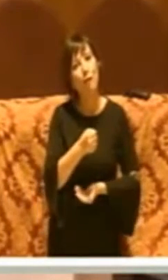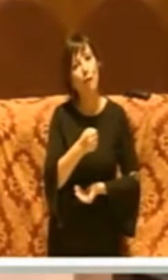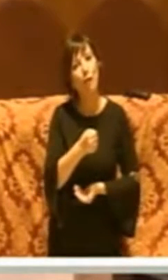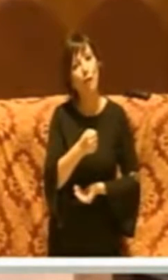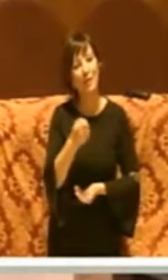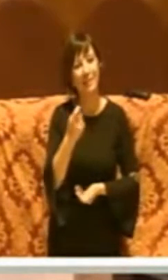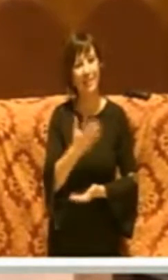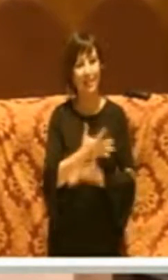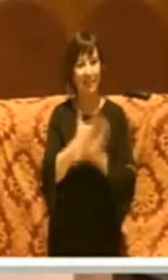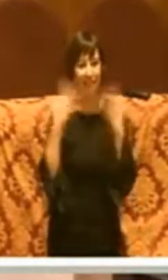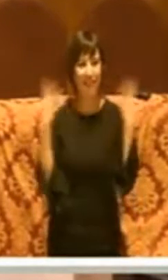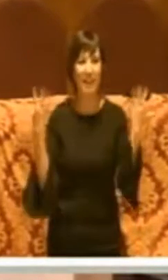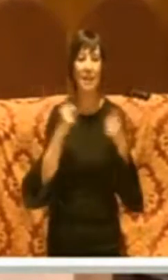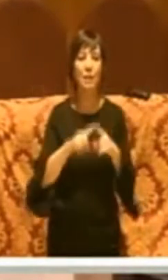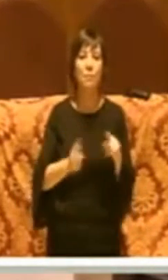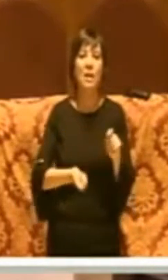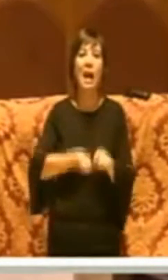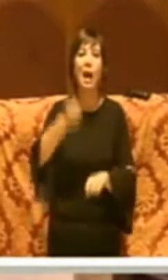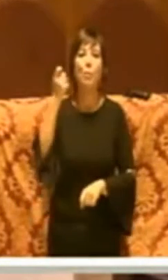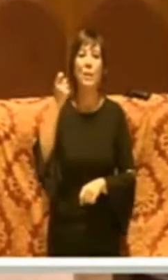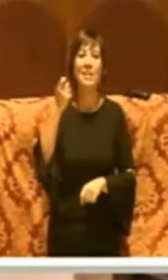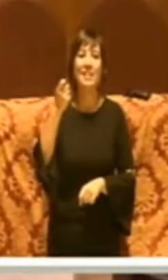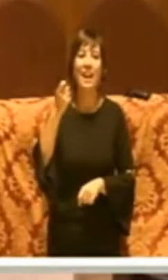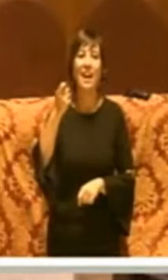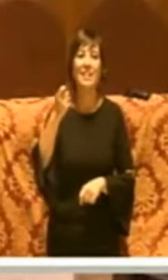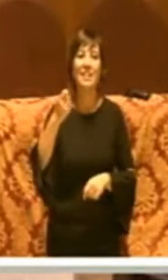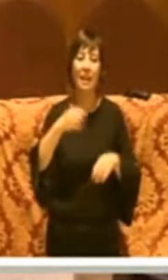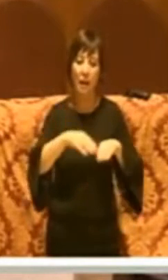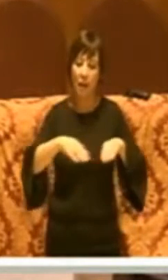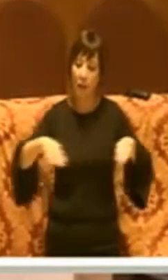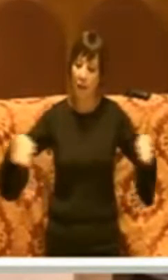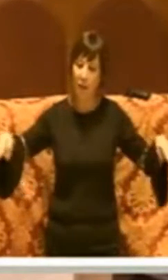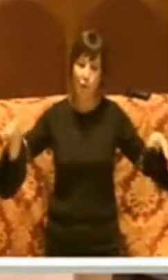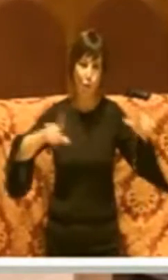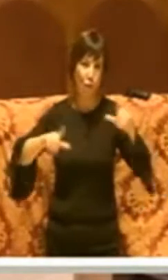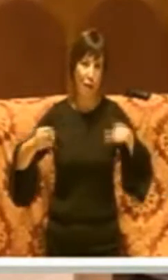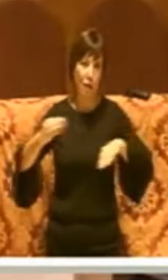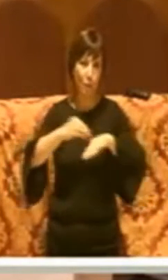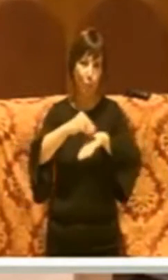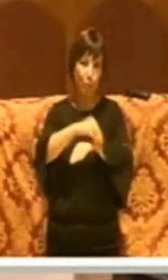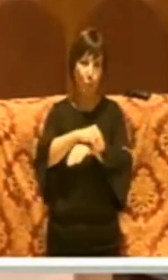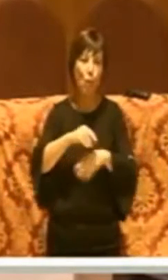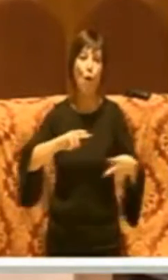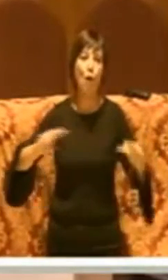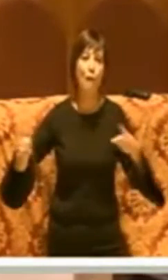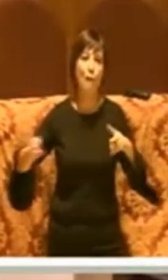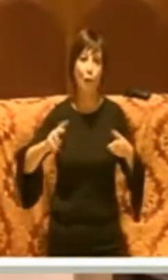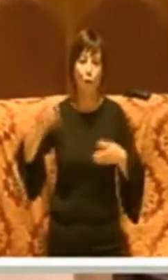chiaramente aumentare la dotazione di pannelli solari di fotovoltaico